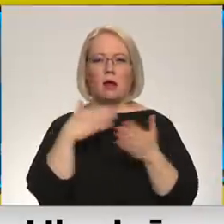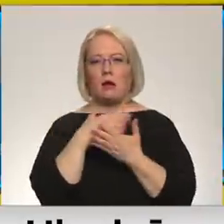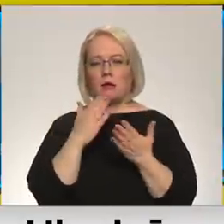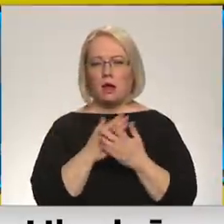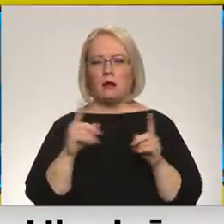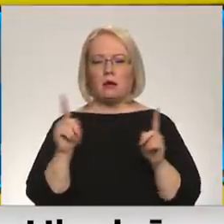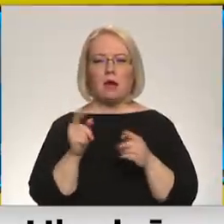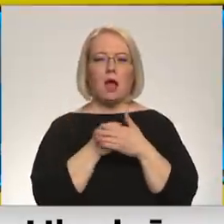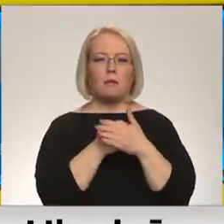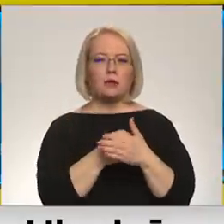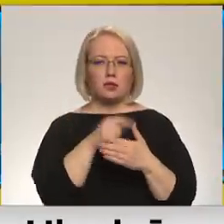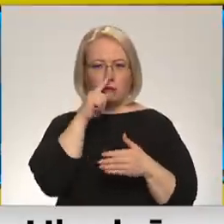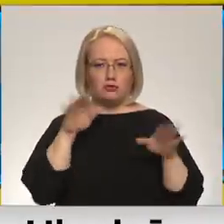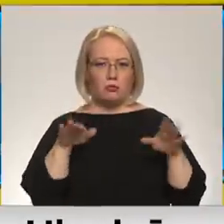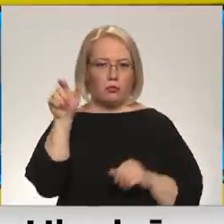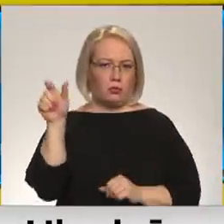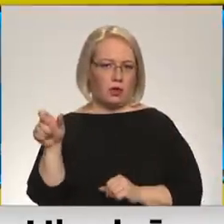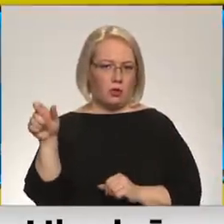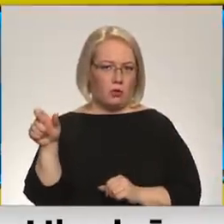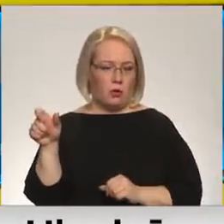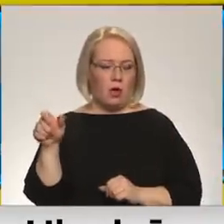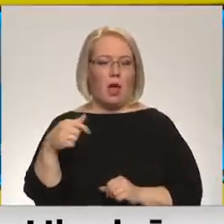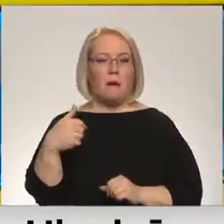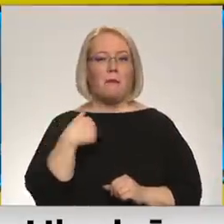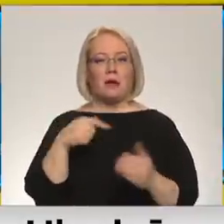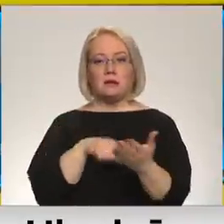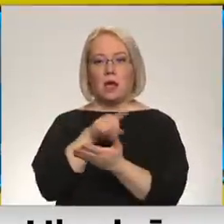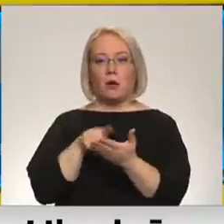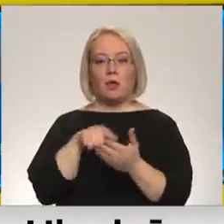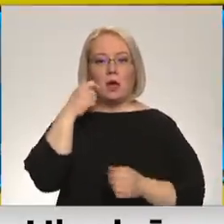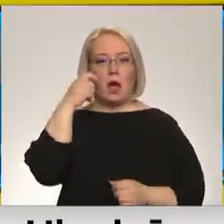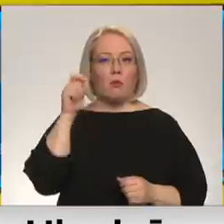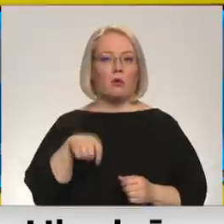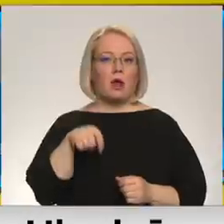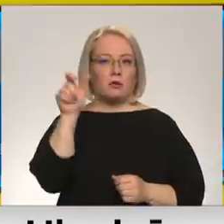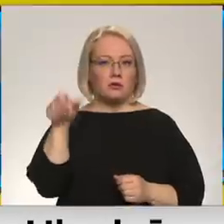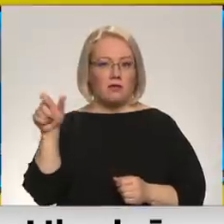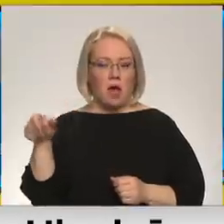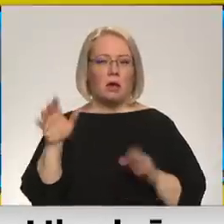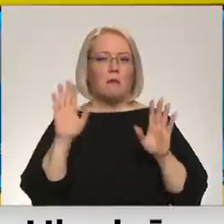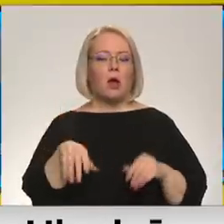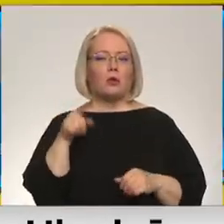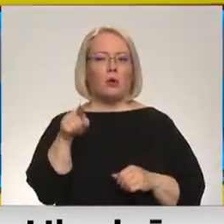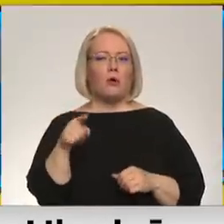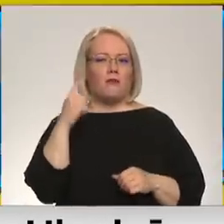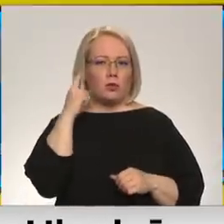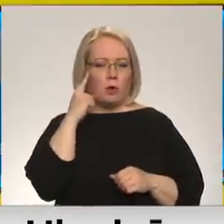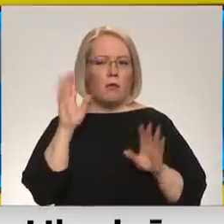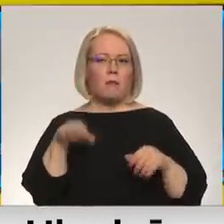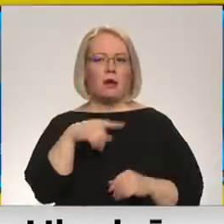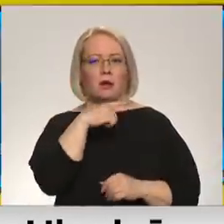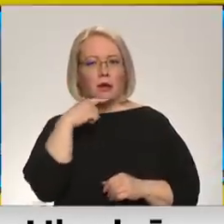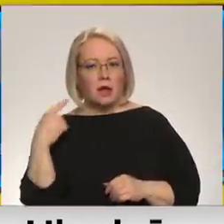atbalstījuši Putinu. Mēs vaicājām Ukraiņiem par to, ko viņi domā, protams, par